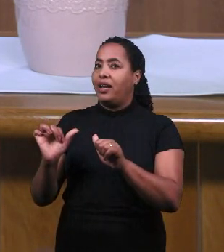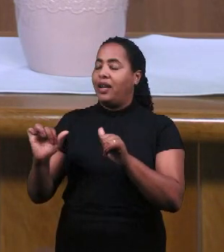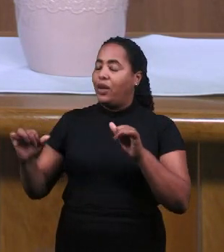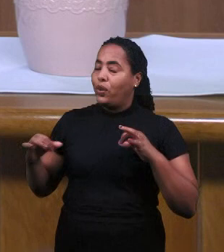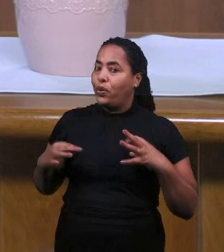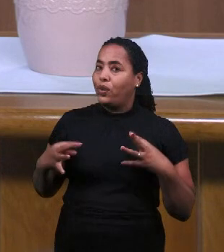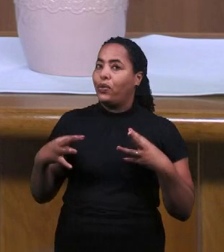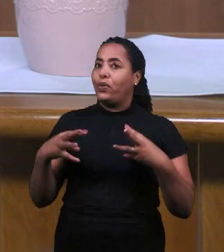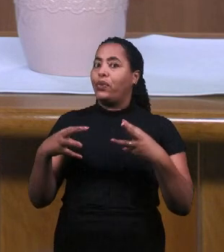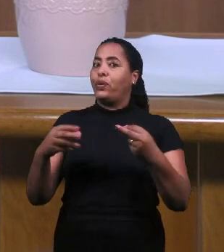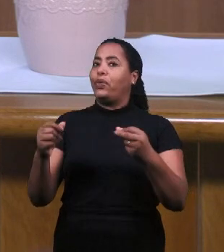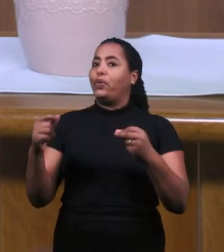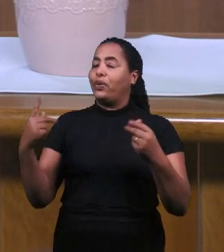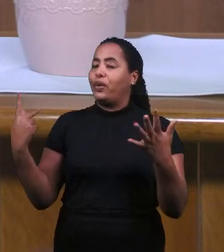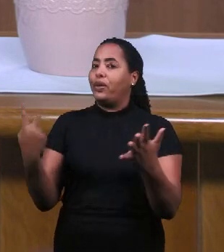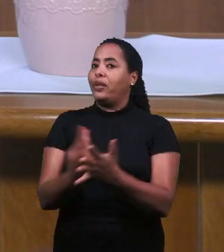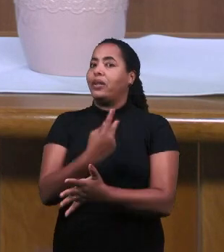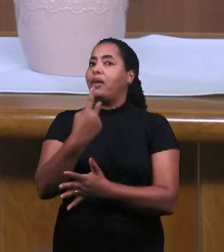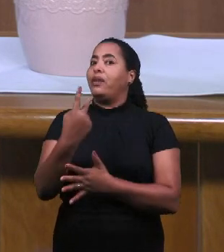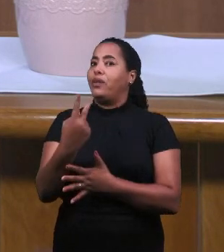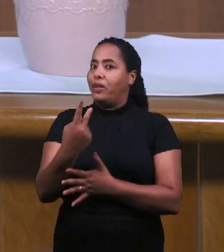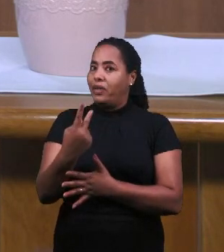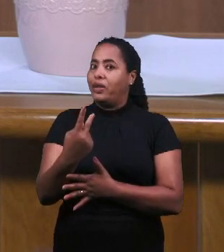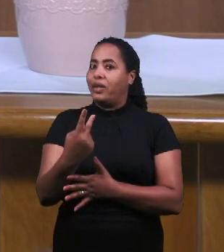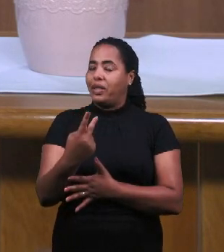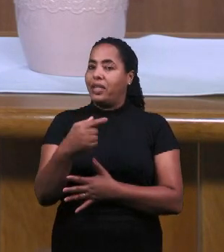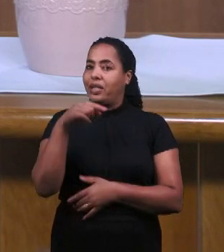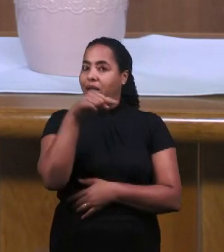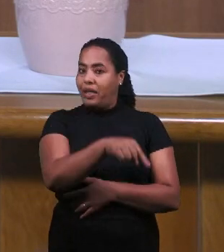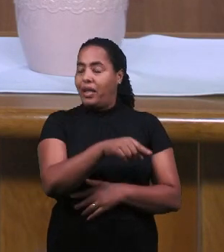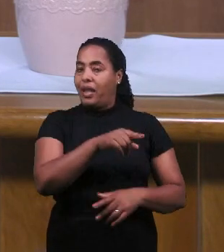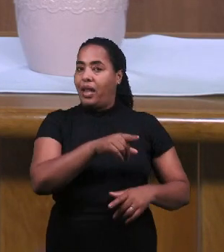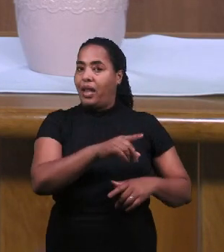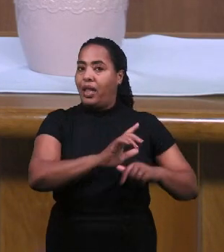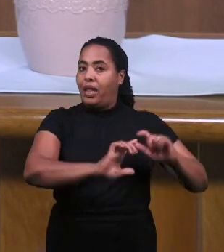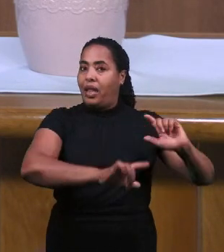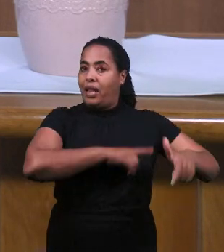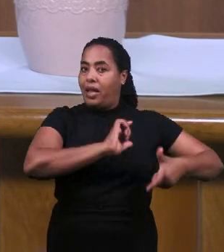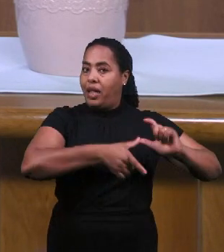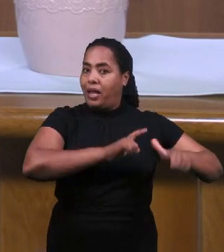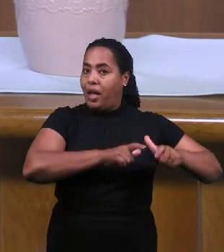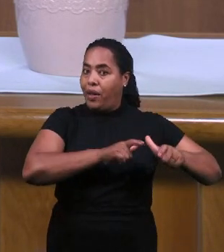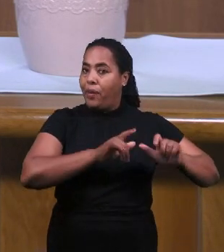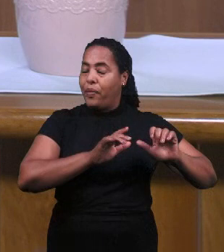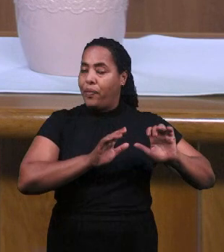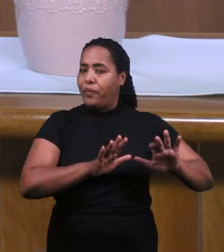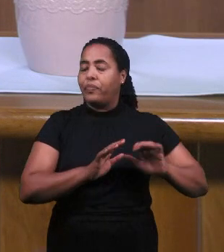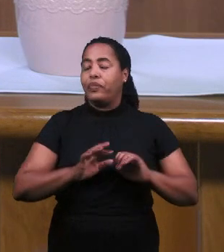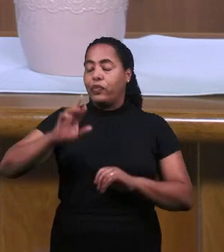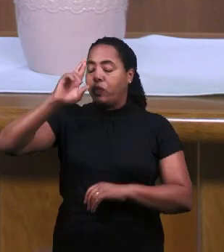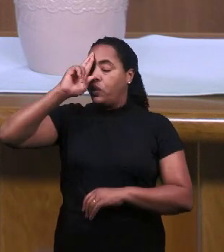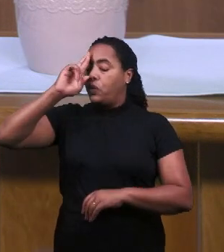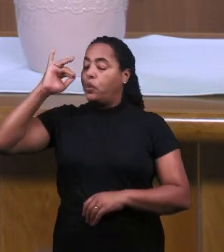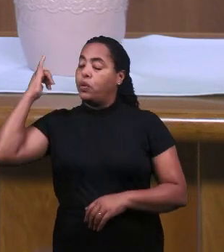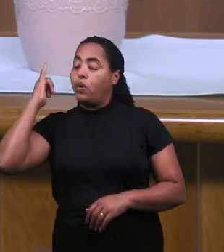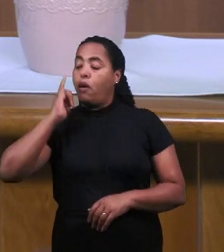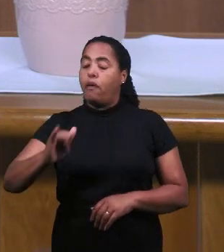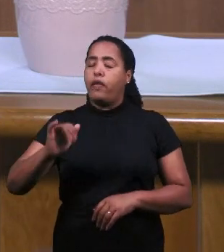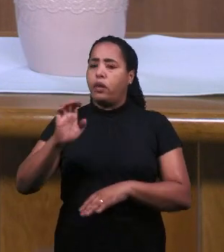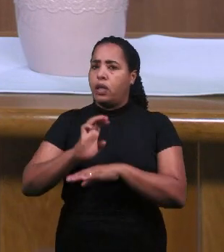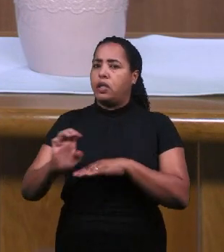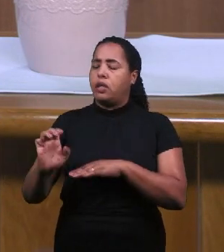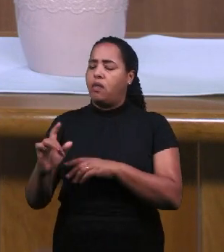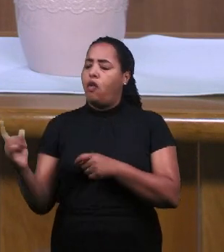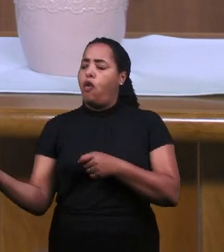Чтобы Изменить Те Кондиции Которые Происходили В земле Израильском Он Говорит Ему